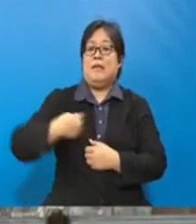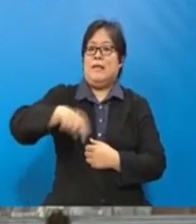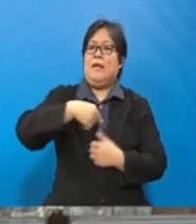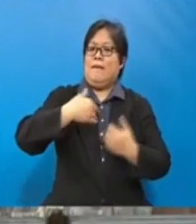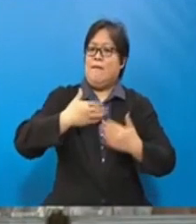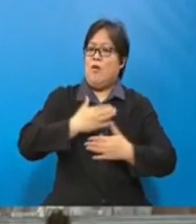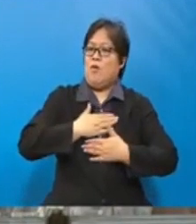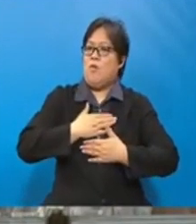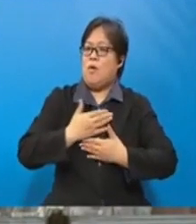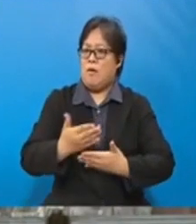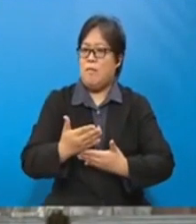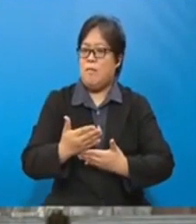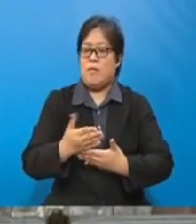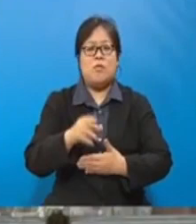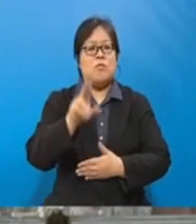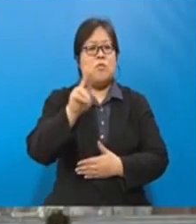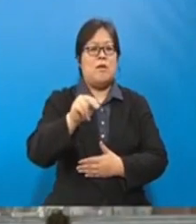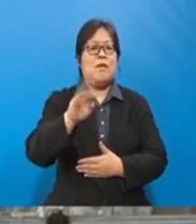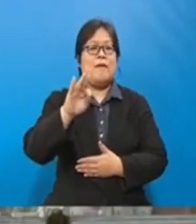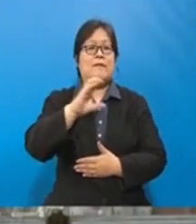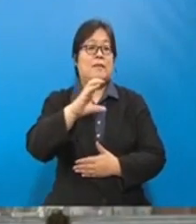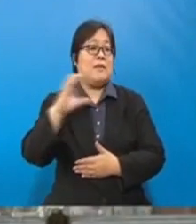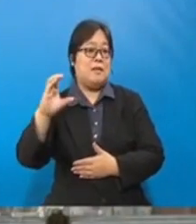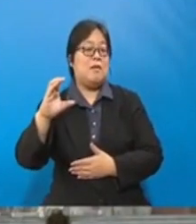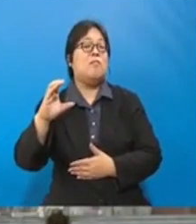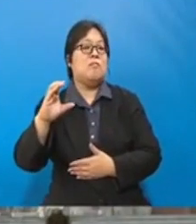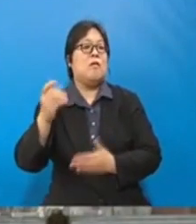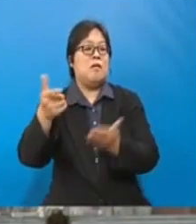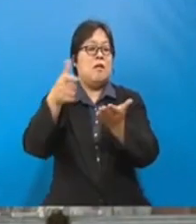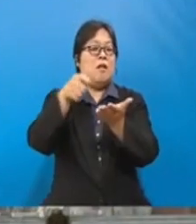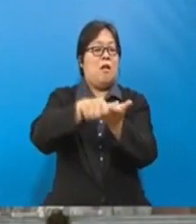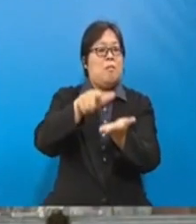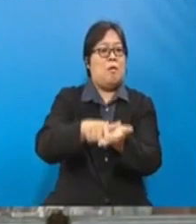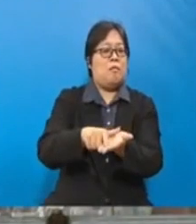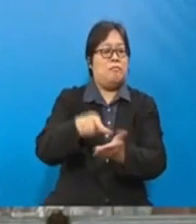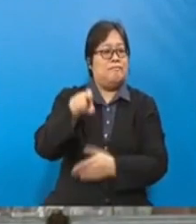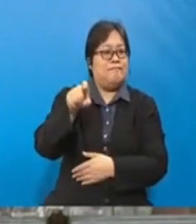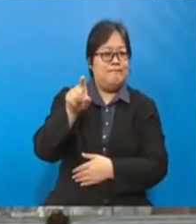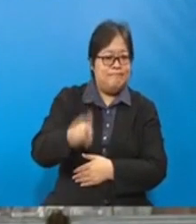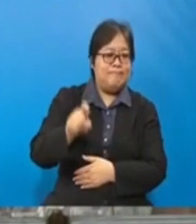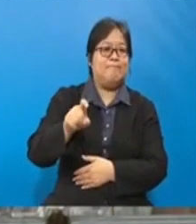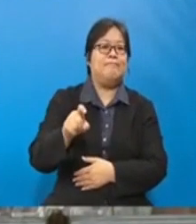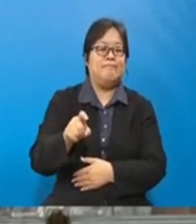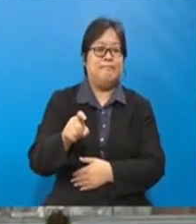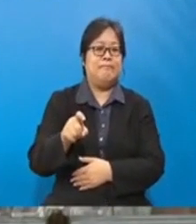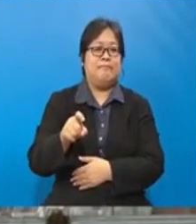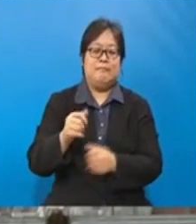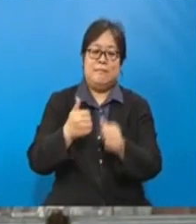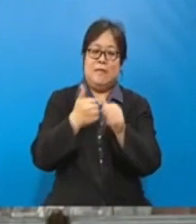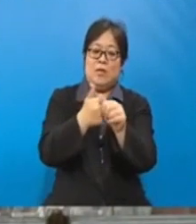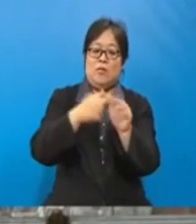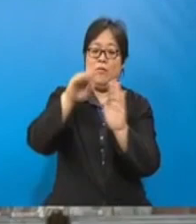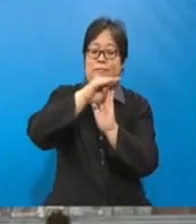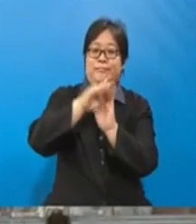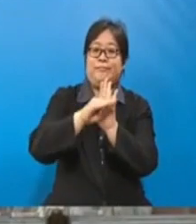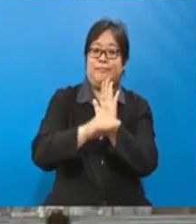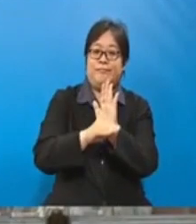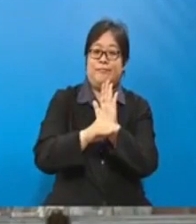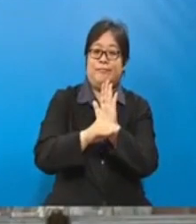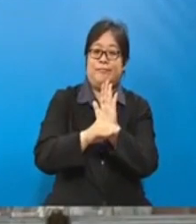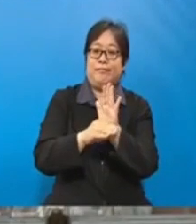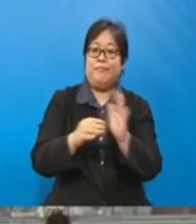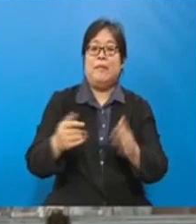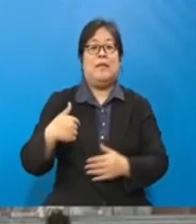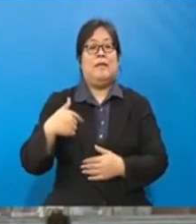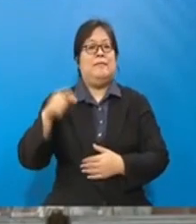dengan UNFCCC dan pelaporan kita yang mesti memenuhi perkara tersebut. Oleh itu